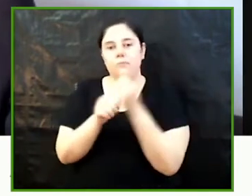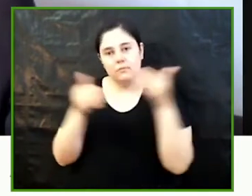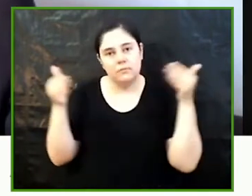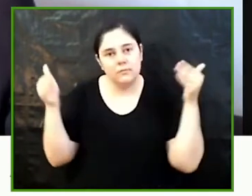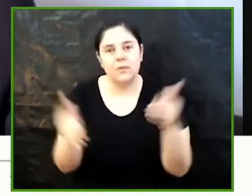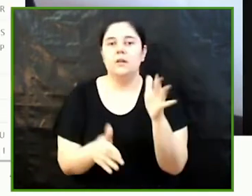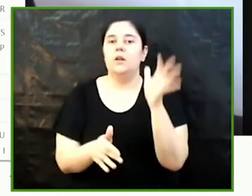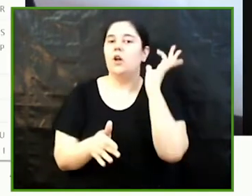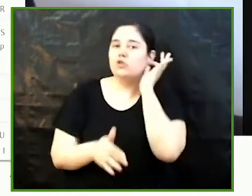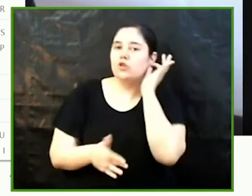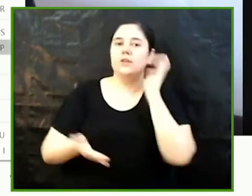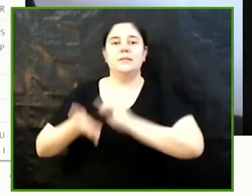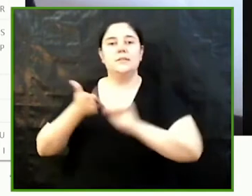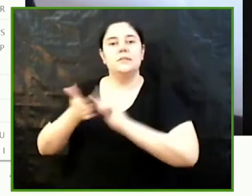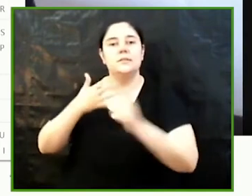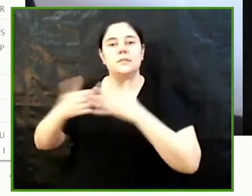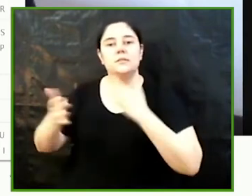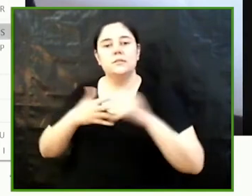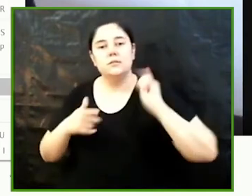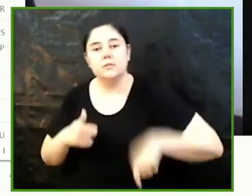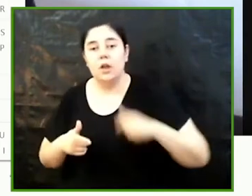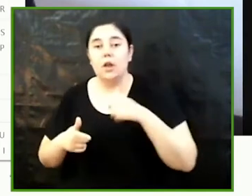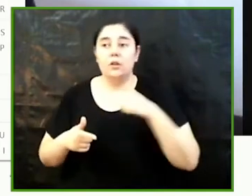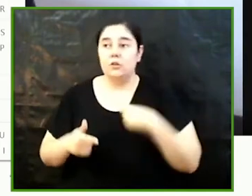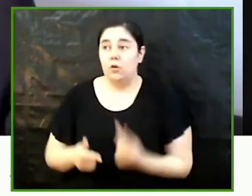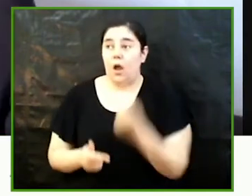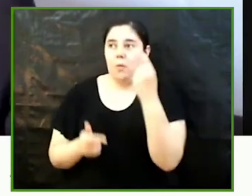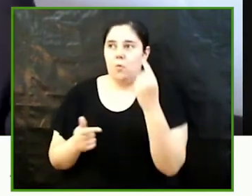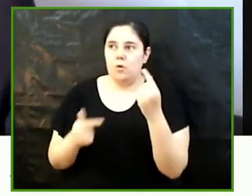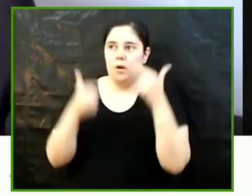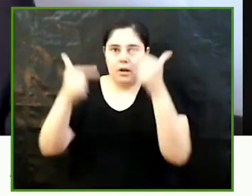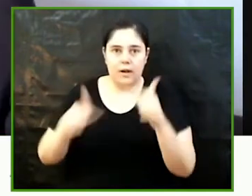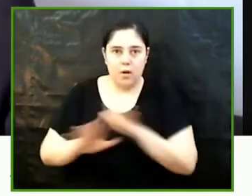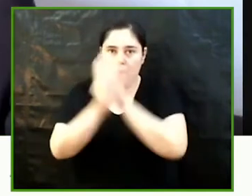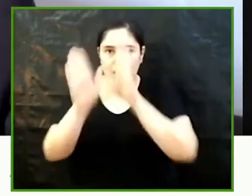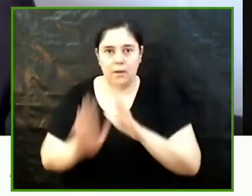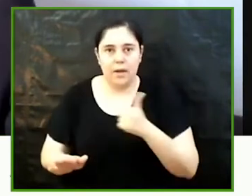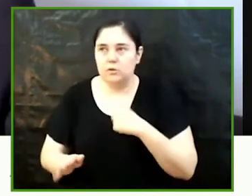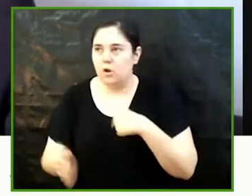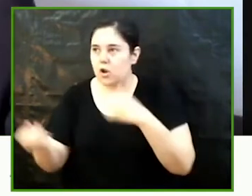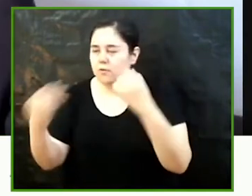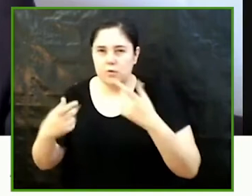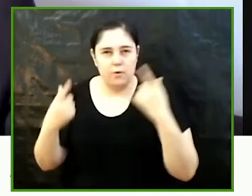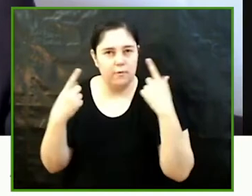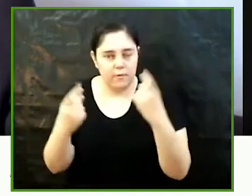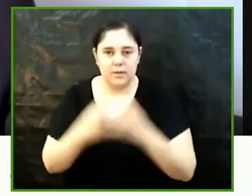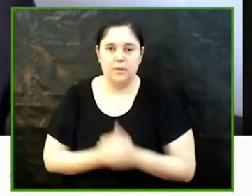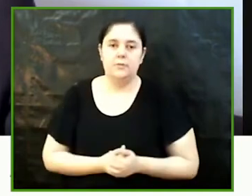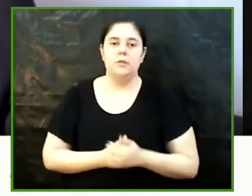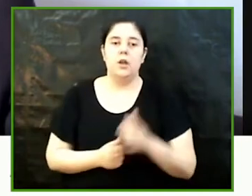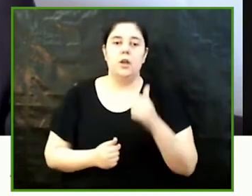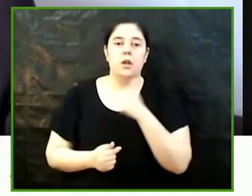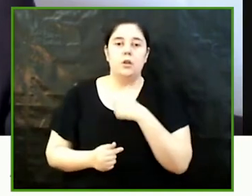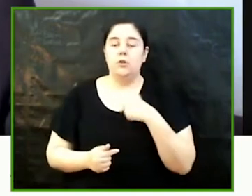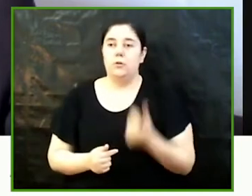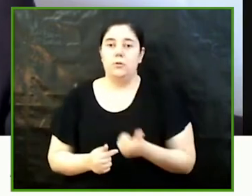moltes bé, haver acabat el grau no en sabia gaire cosa el meu interès es va inclinar cap als primers escrits